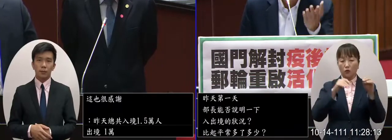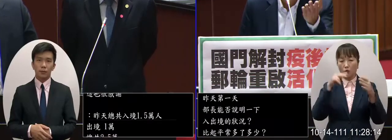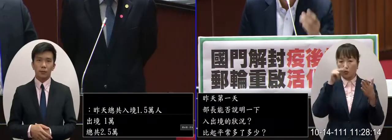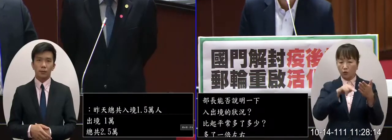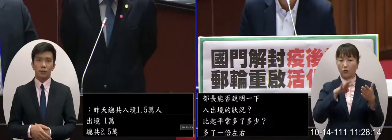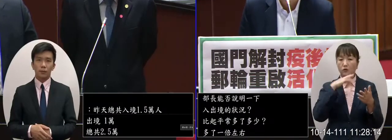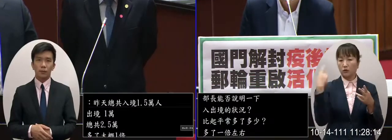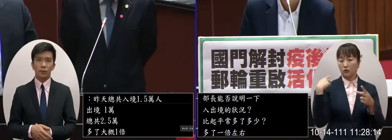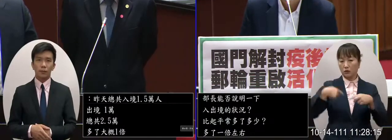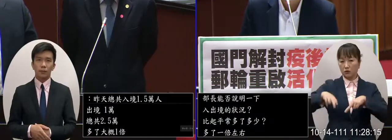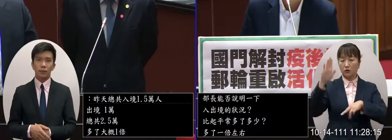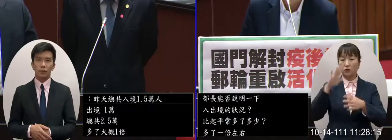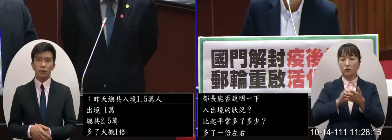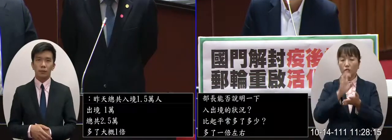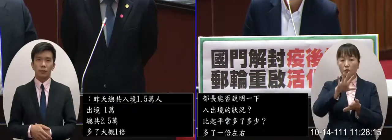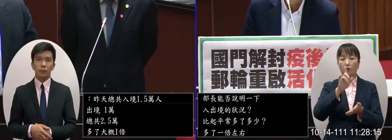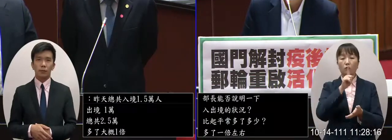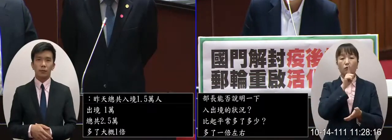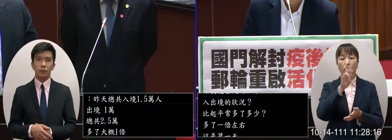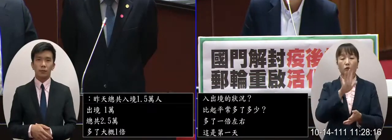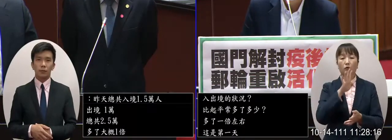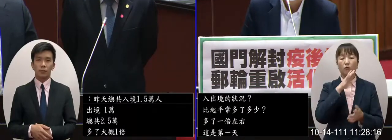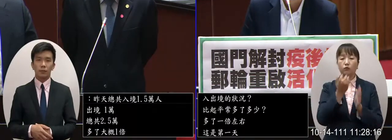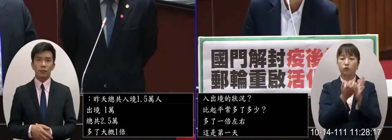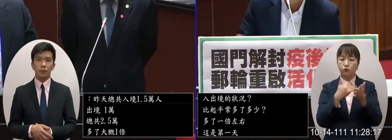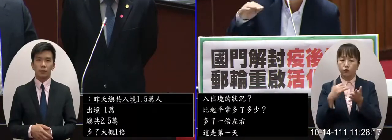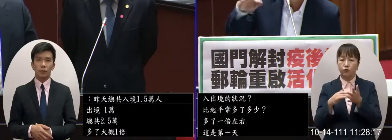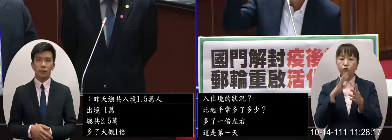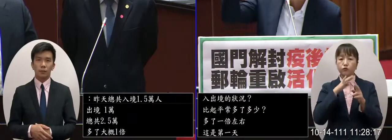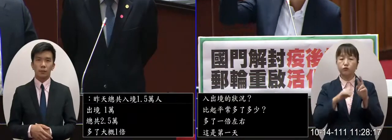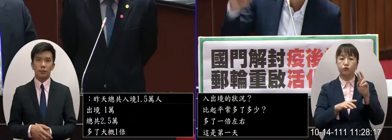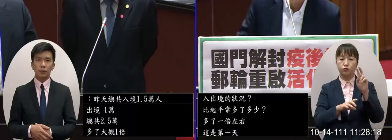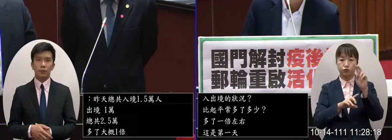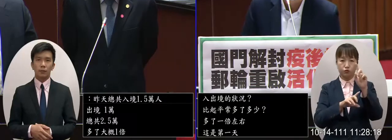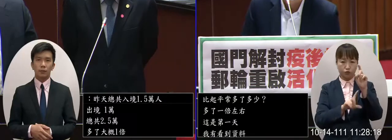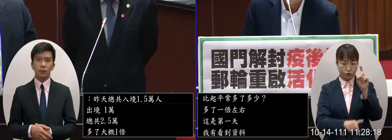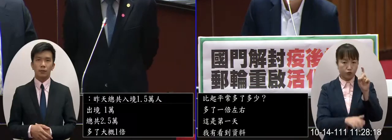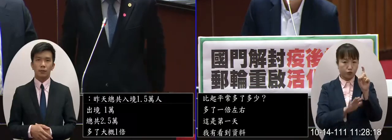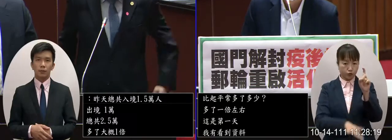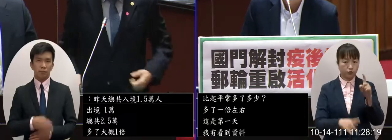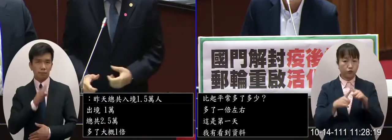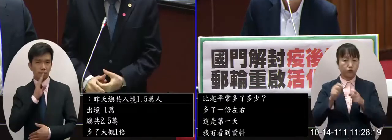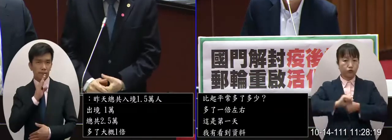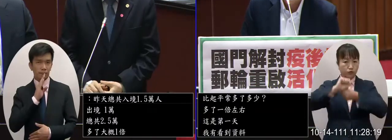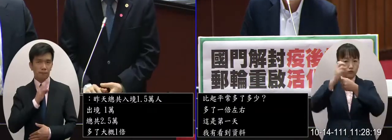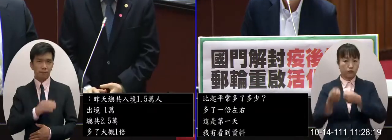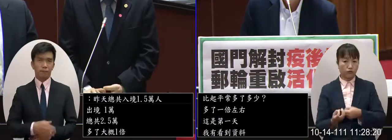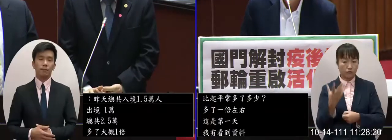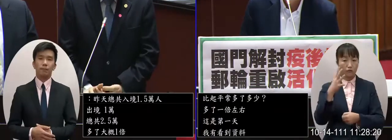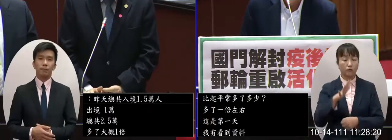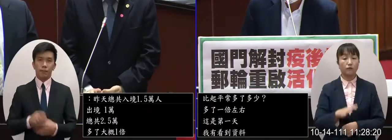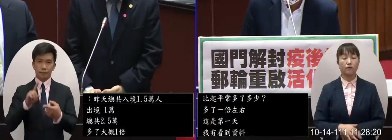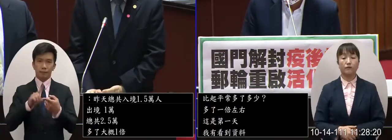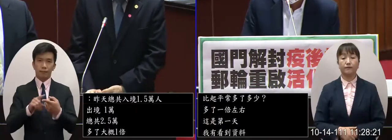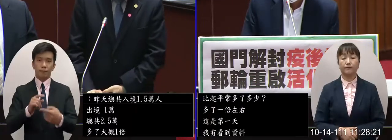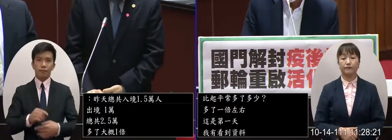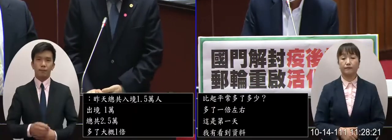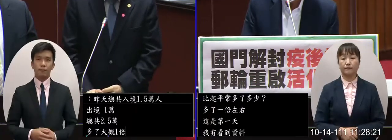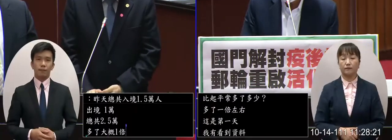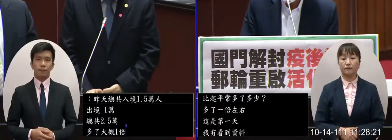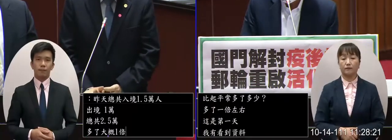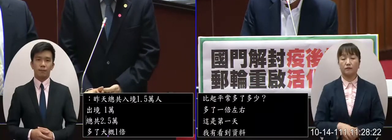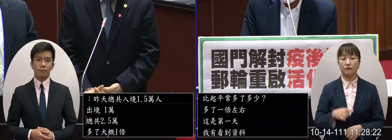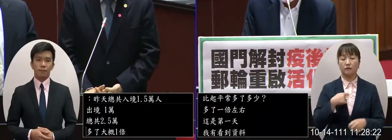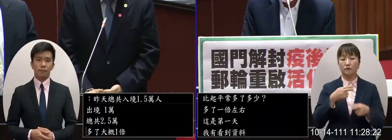料就是昨天行政院的簡報裡面提到說我們預估到月底的人也會大幅度的增加沒錯吧那這個部分